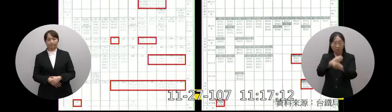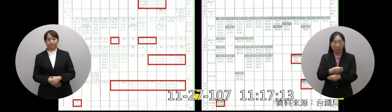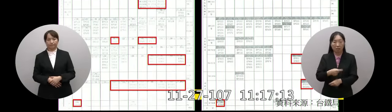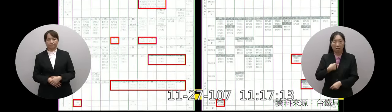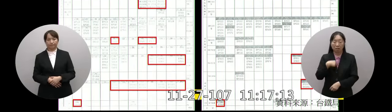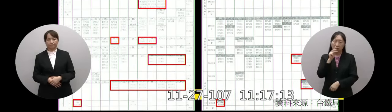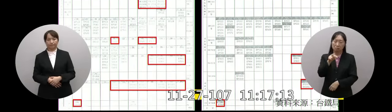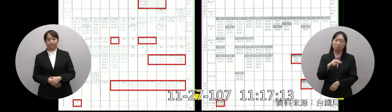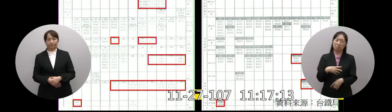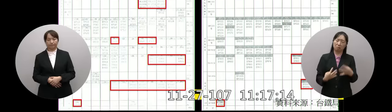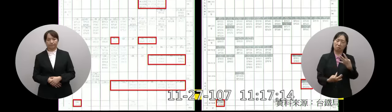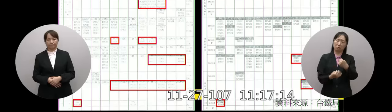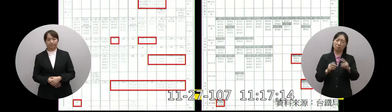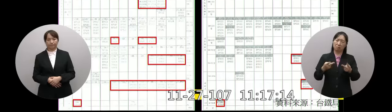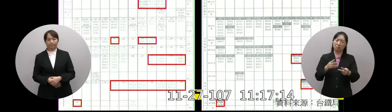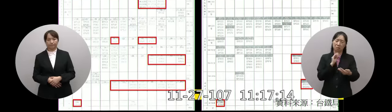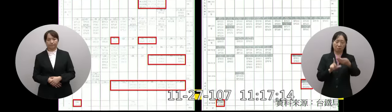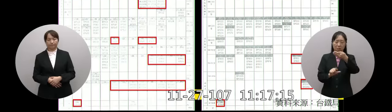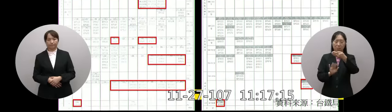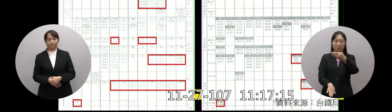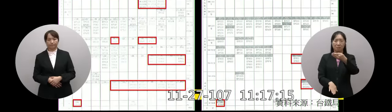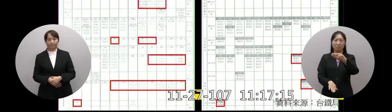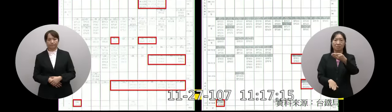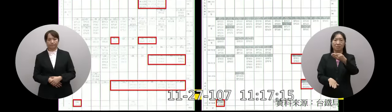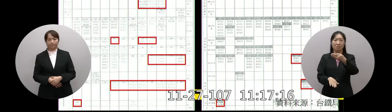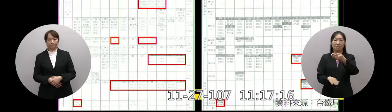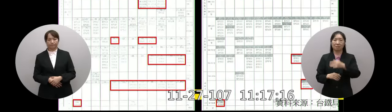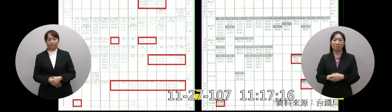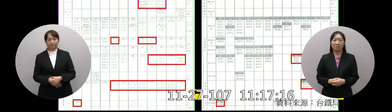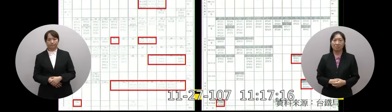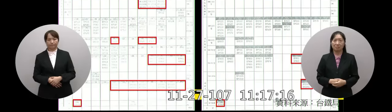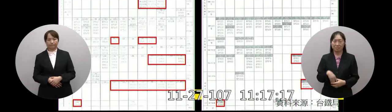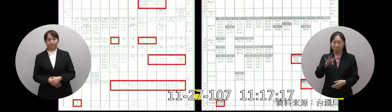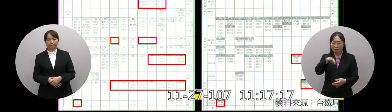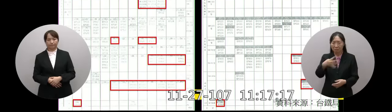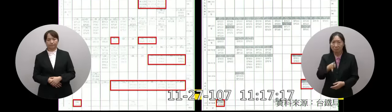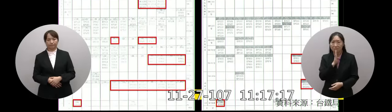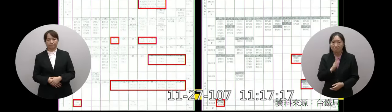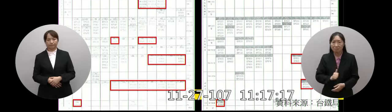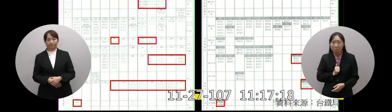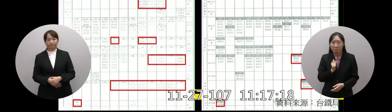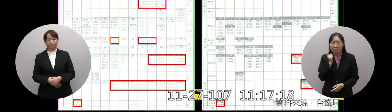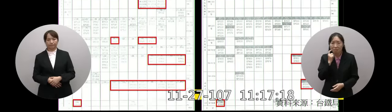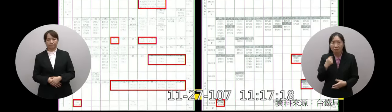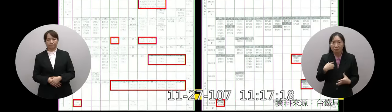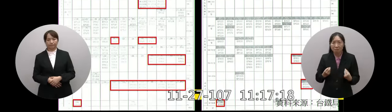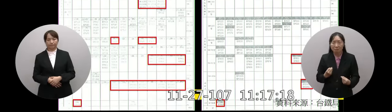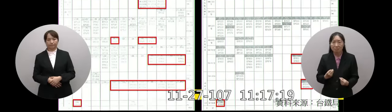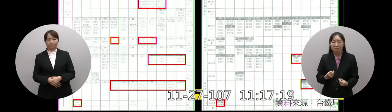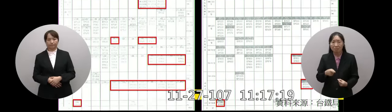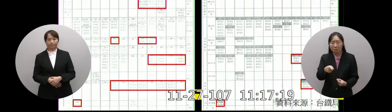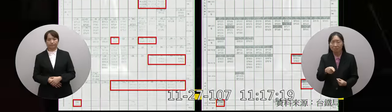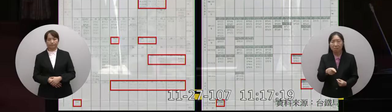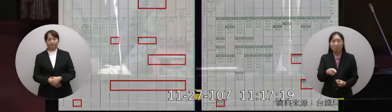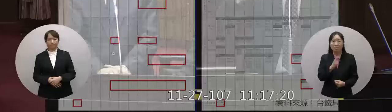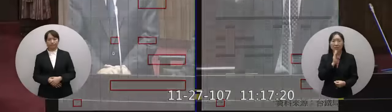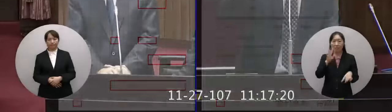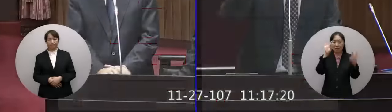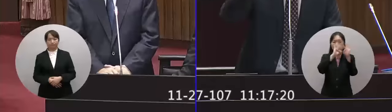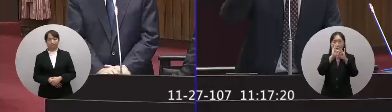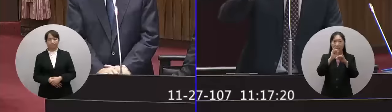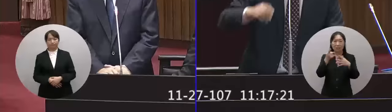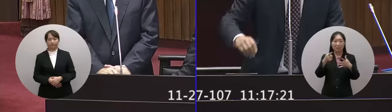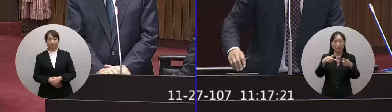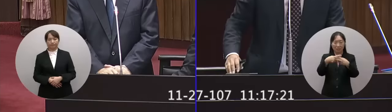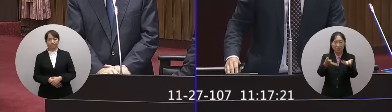看什麼時候更動的九月底更動的那這個表是真的還假的我們堂堂一個調查小